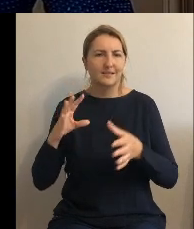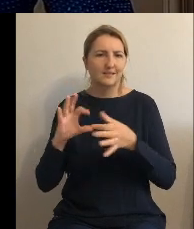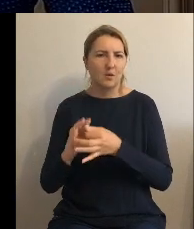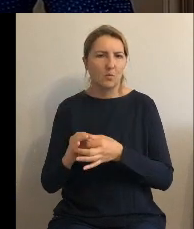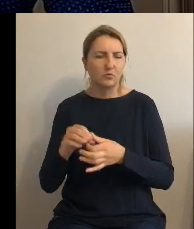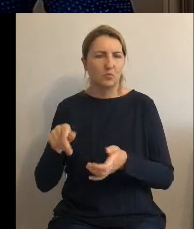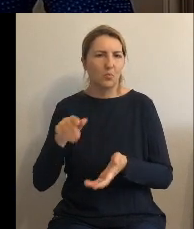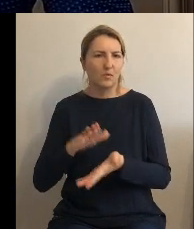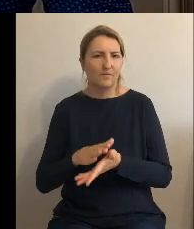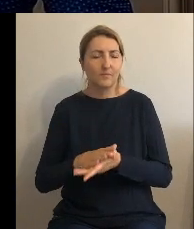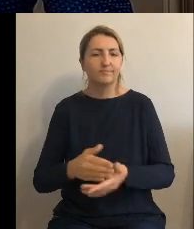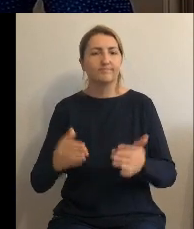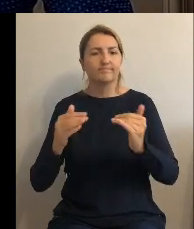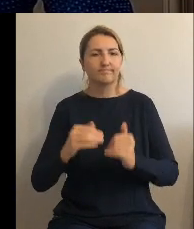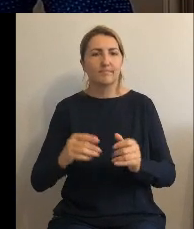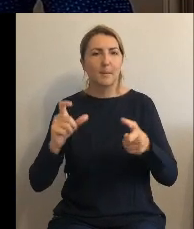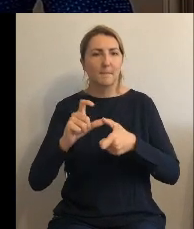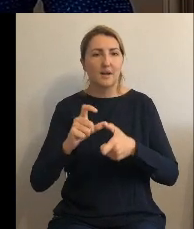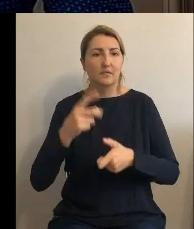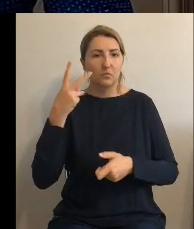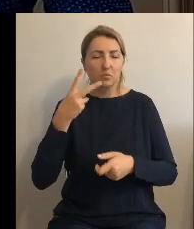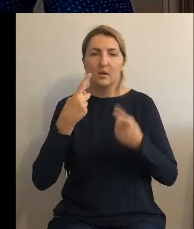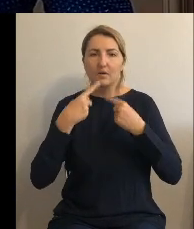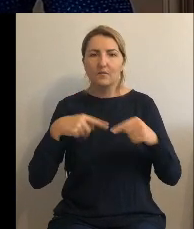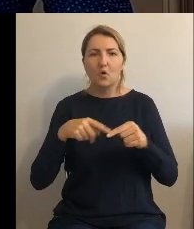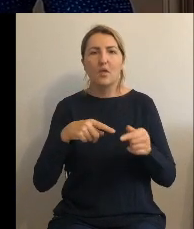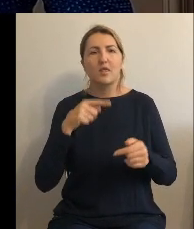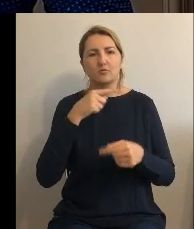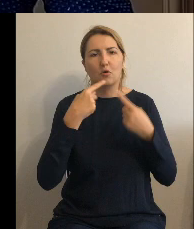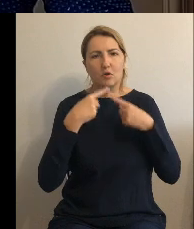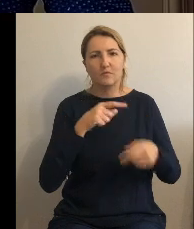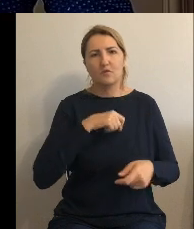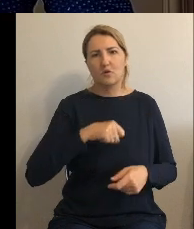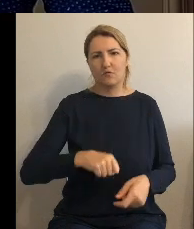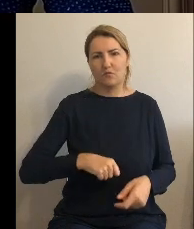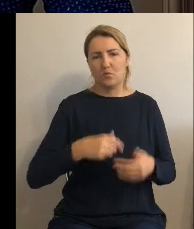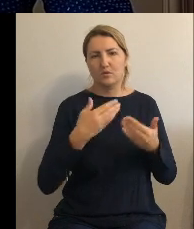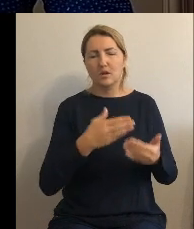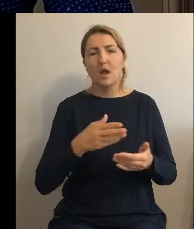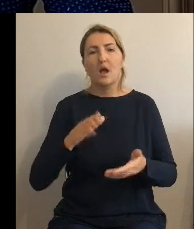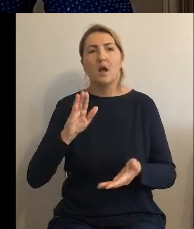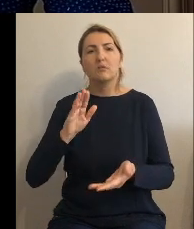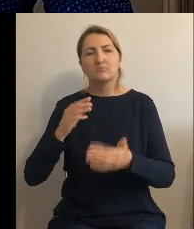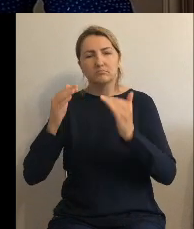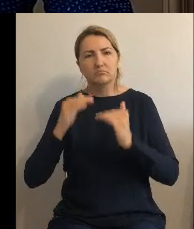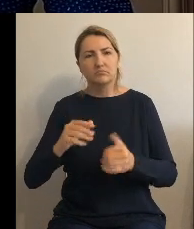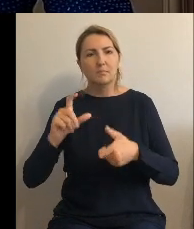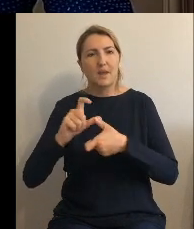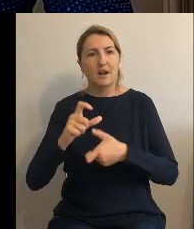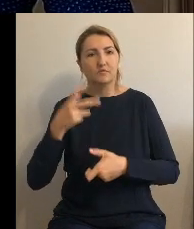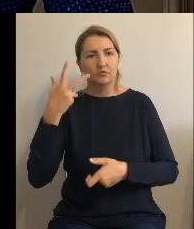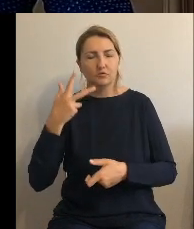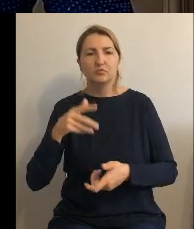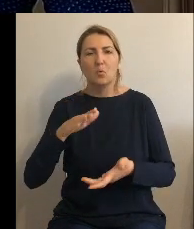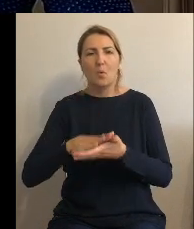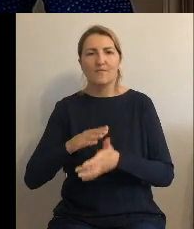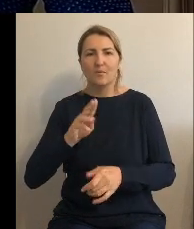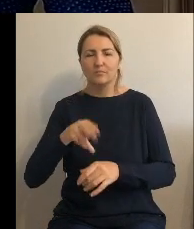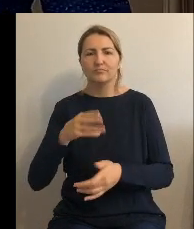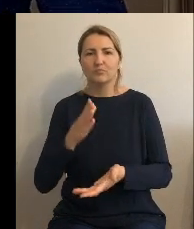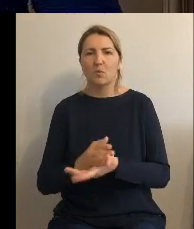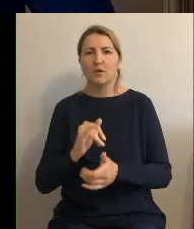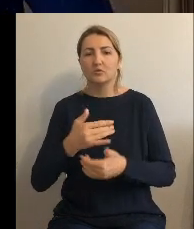Wykonanie uchwały powierza się wójtowi gminy Gruta. Paragraf 3. Uchwała wchodzi w życie z dniem podjęcia i podlega publikacji w Dzienniku Urzędowym